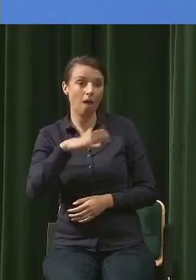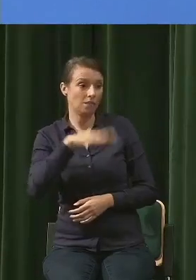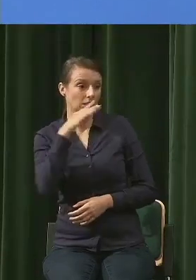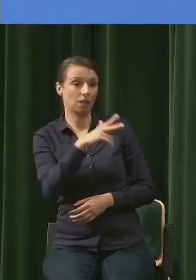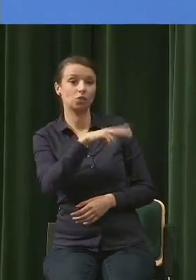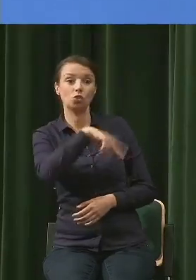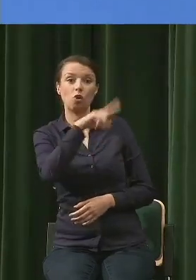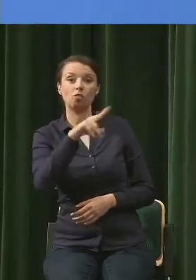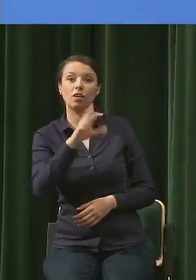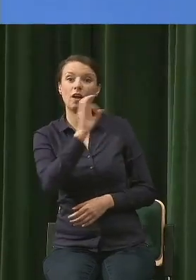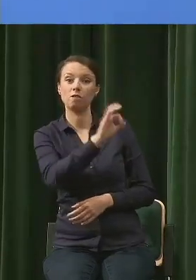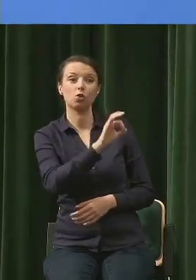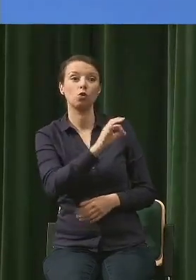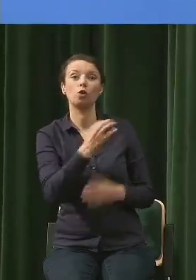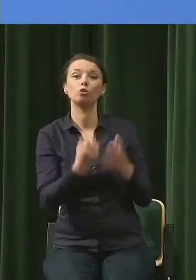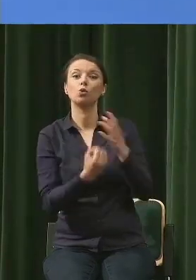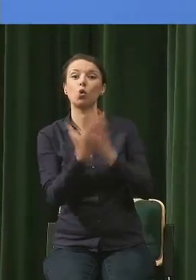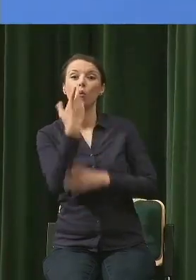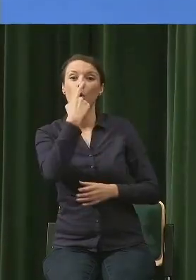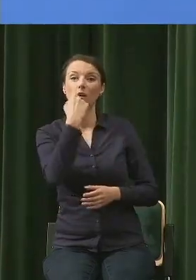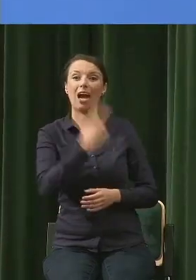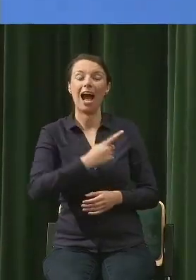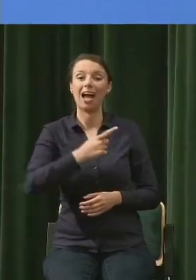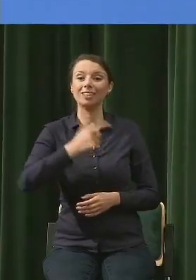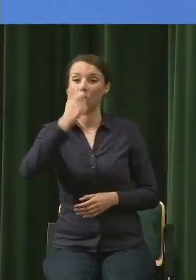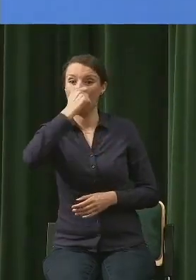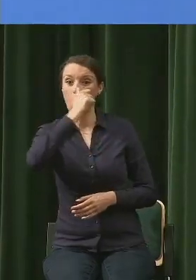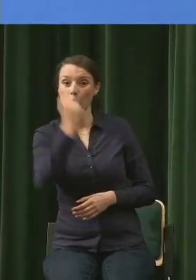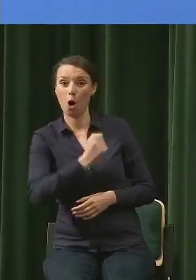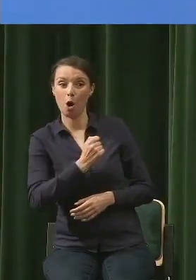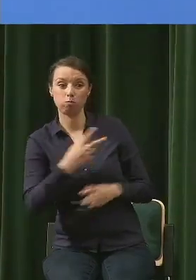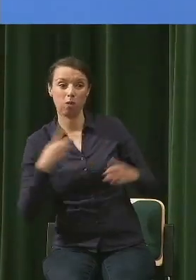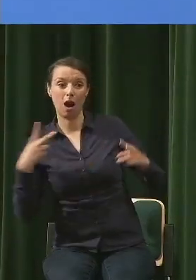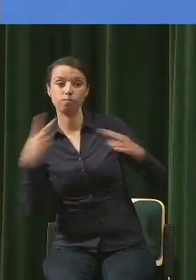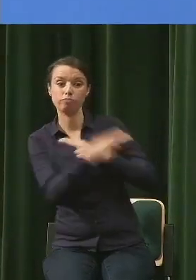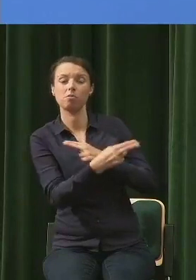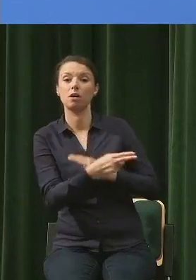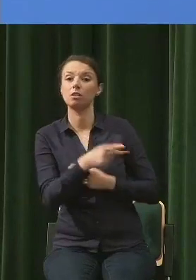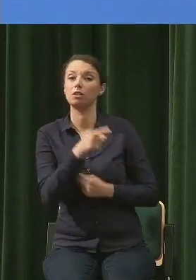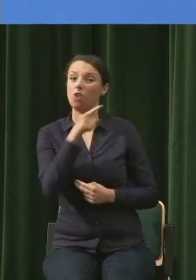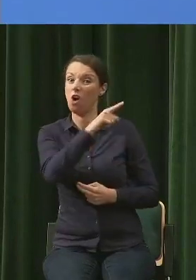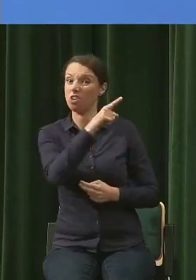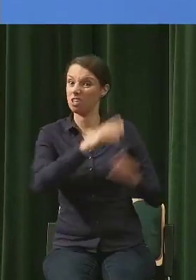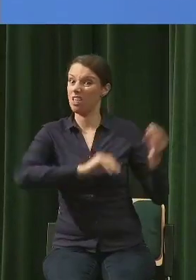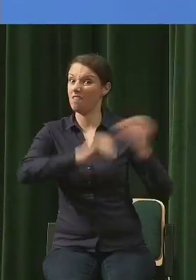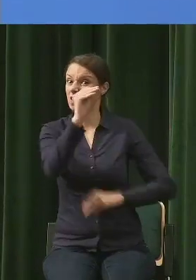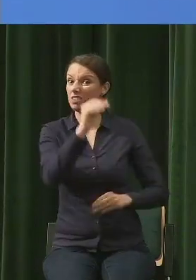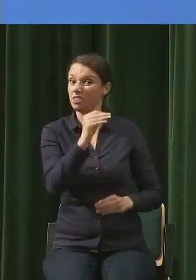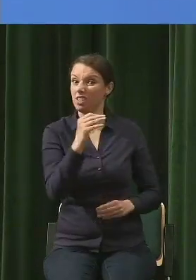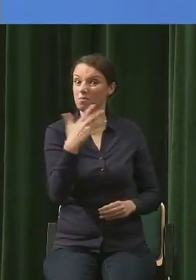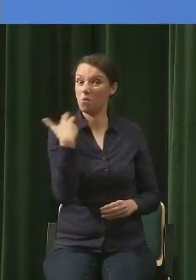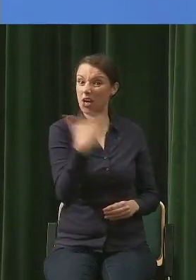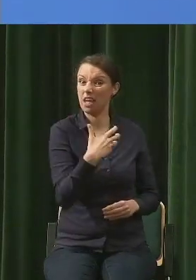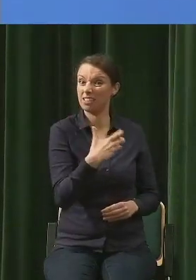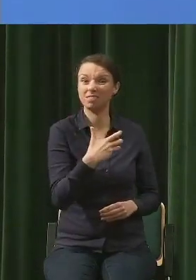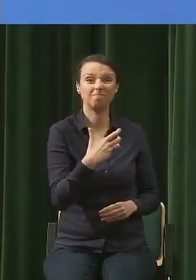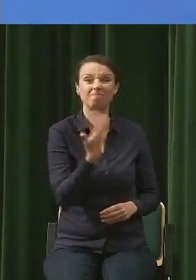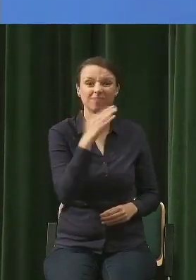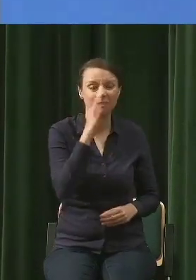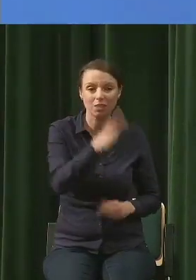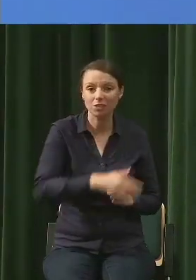i ropy, przestaną być najbogatsi. Norwegia jest największym